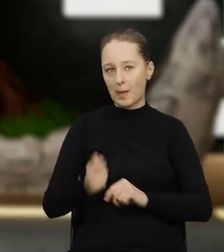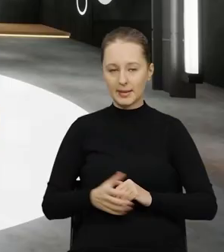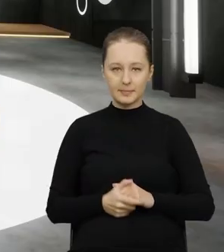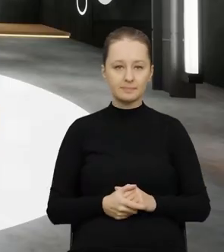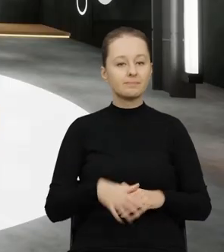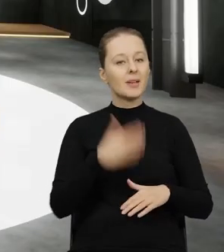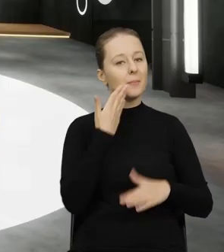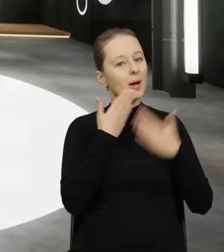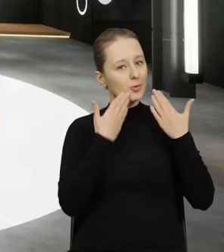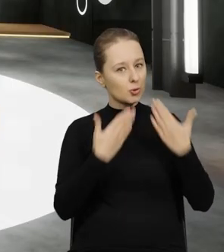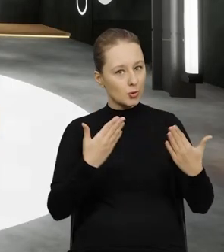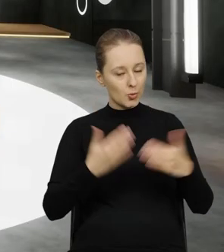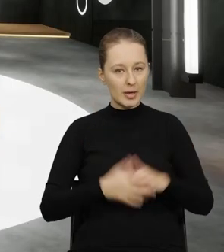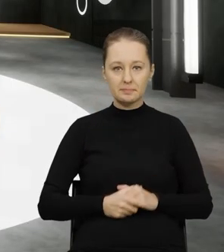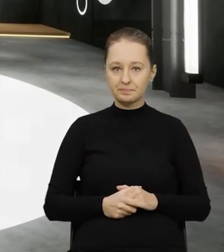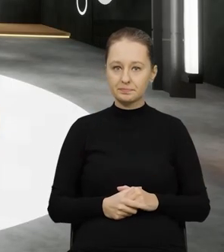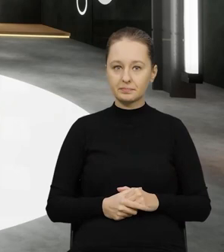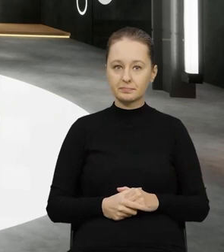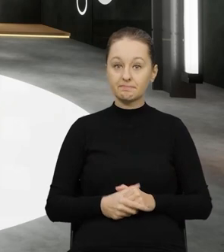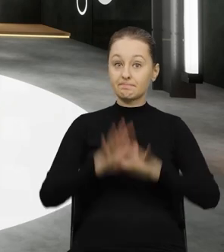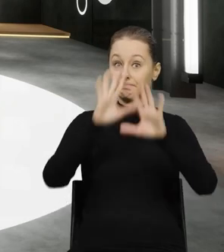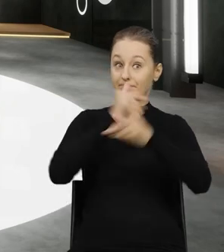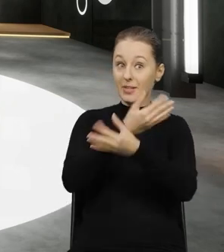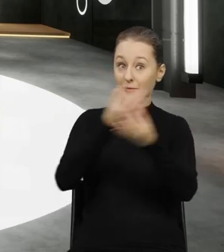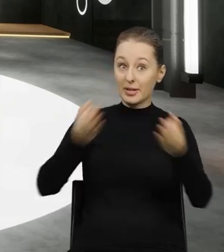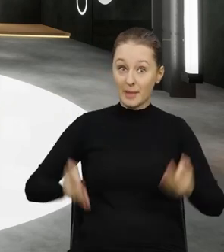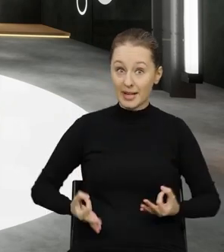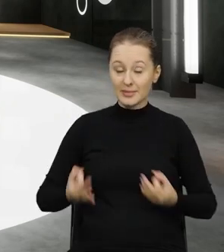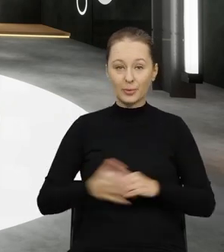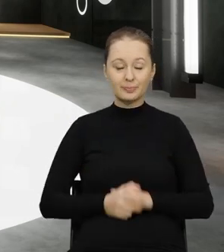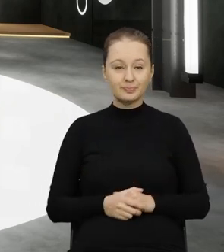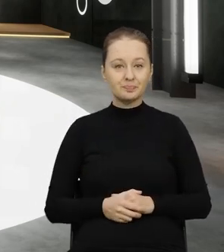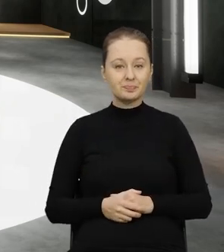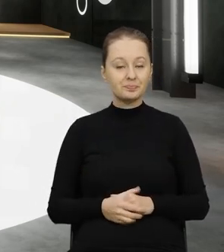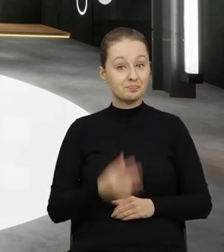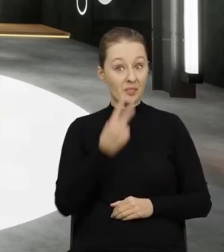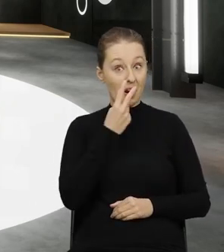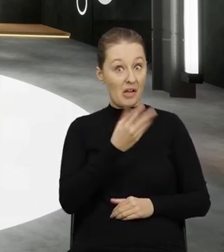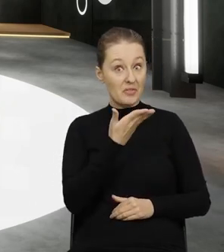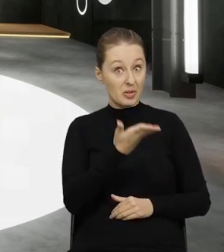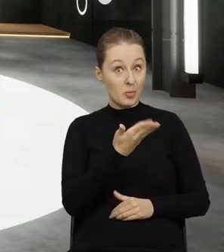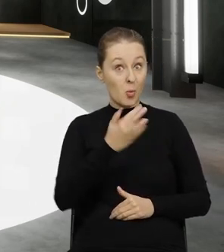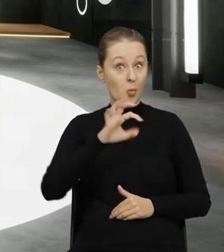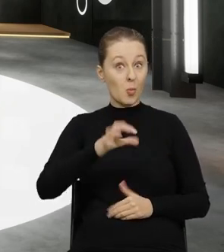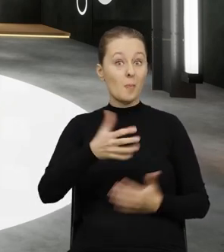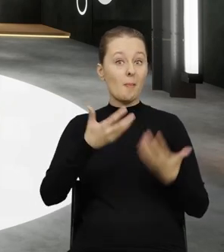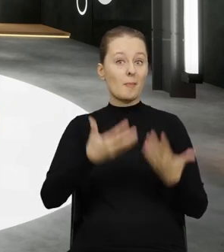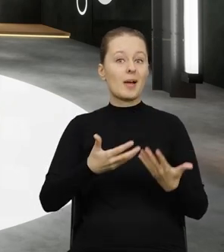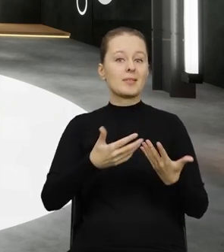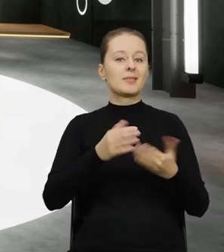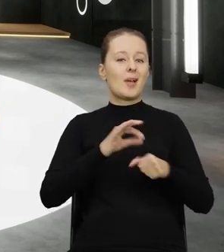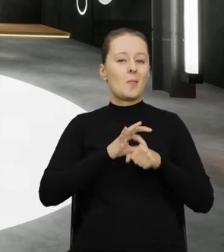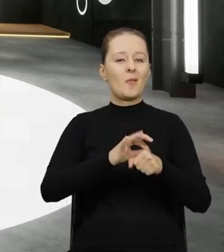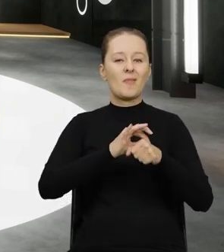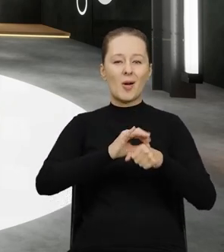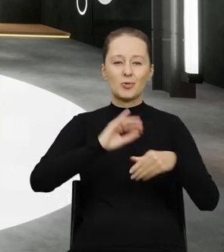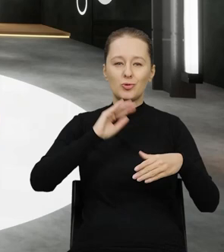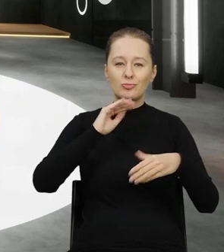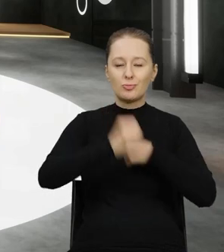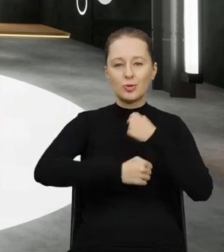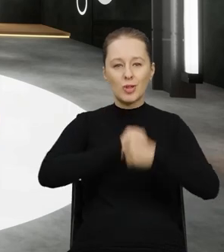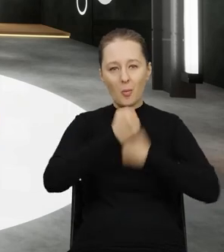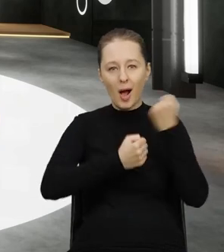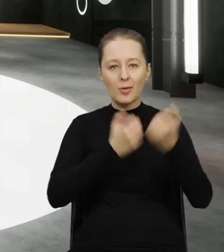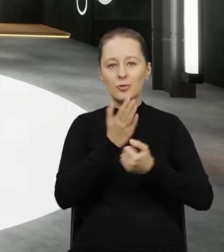odpad bardzo dziękuję proszę Państwa widzimy że podmiot który chciałby prowadzić jakąkolwiek